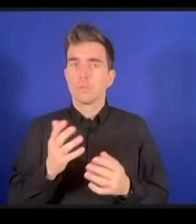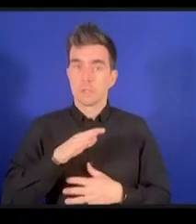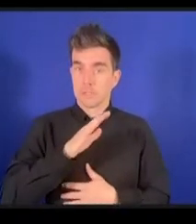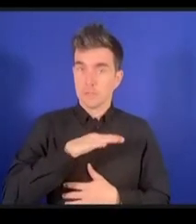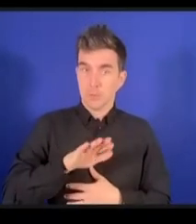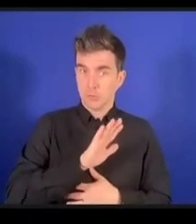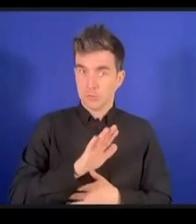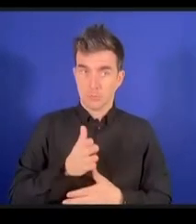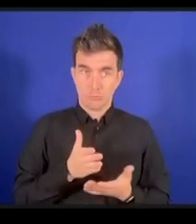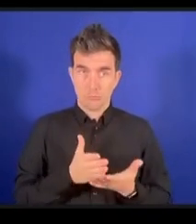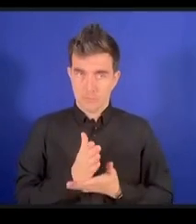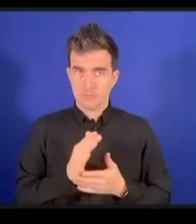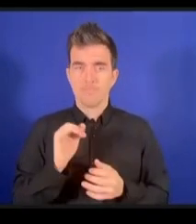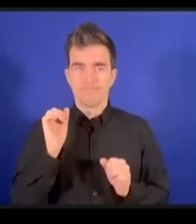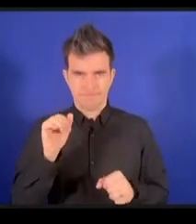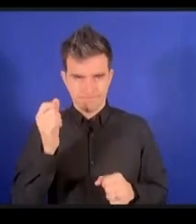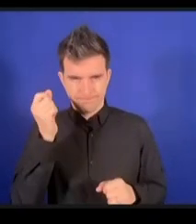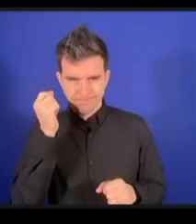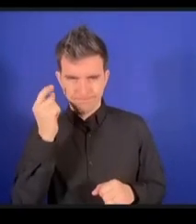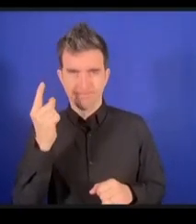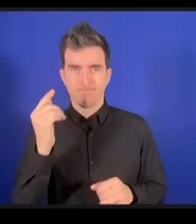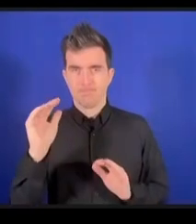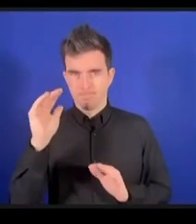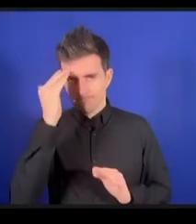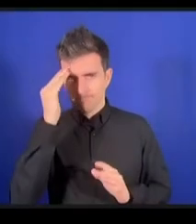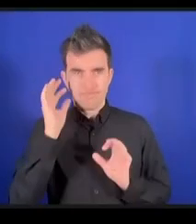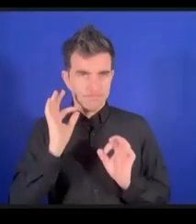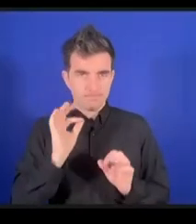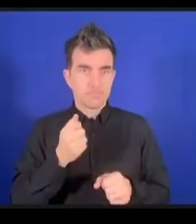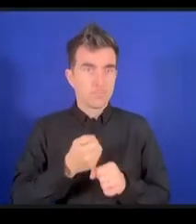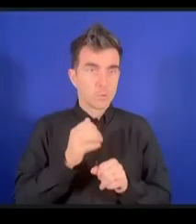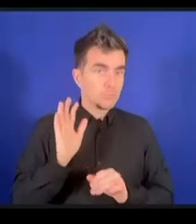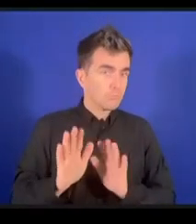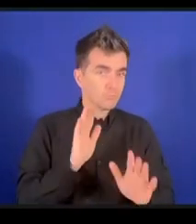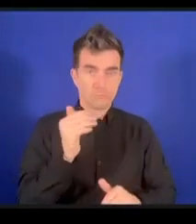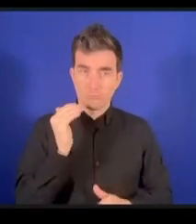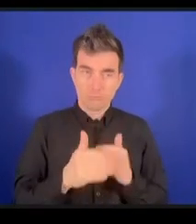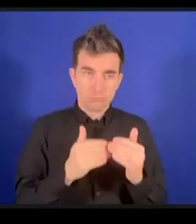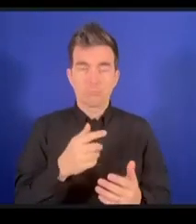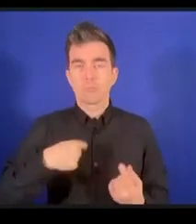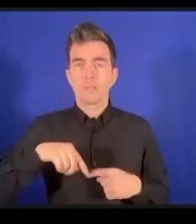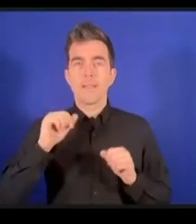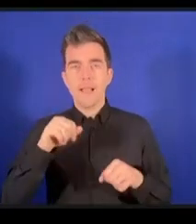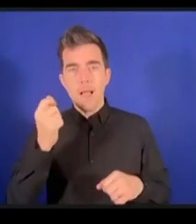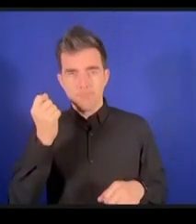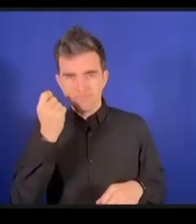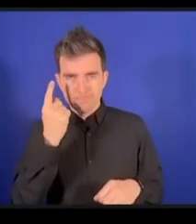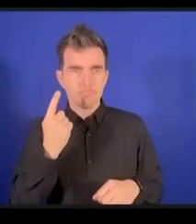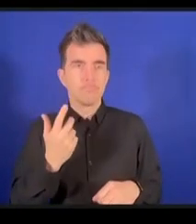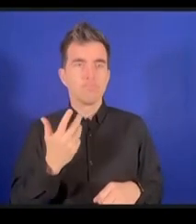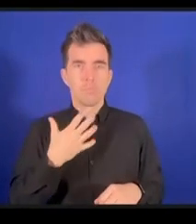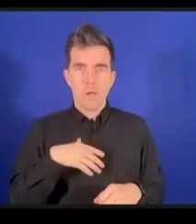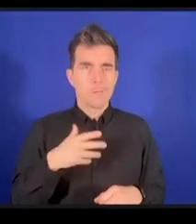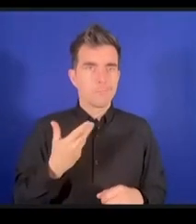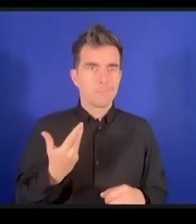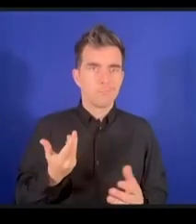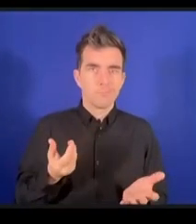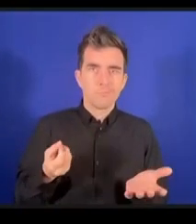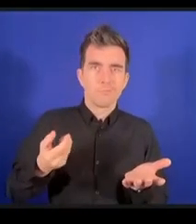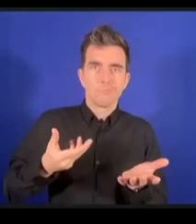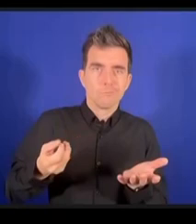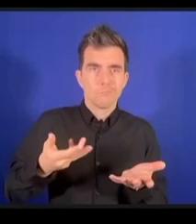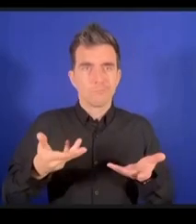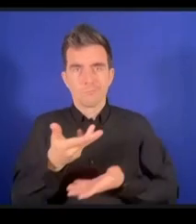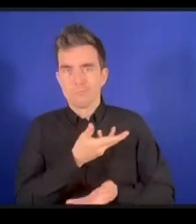dans tous les travaux qui y sont réalisés comment nous pouvons contribuer à vos travaux et pour nous c'est vraiment passionnant de faire partie du